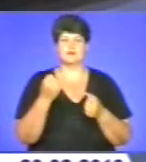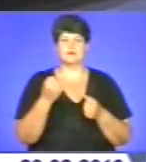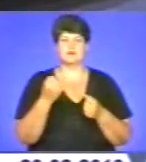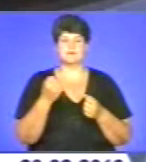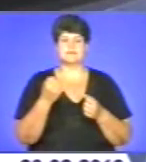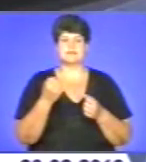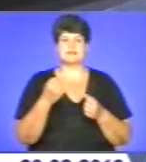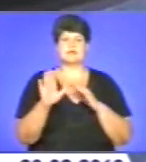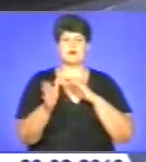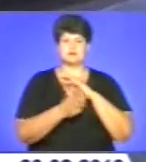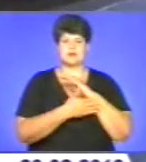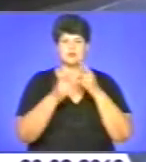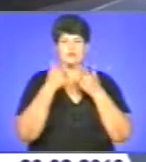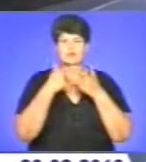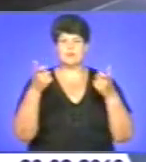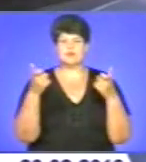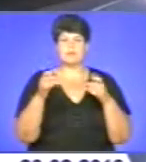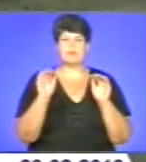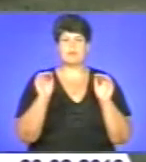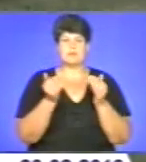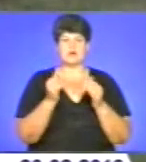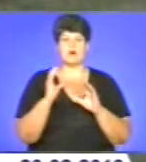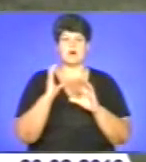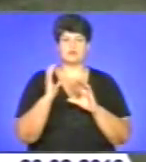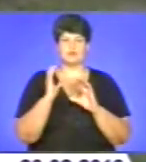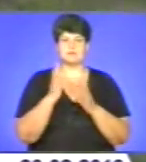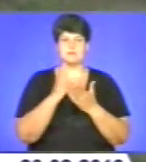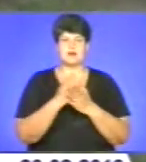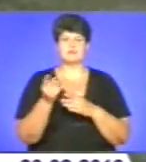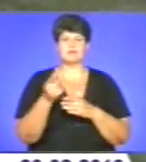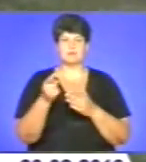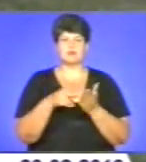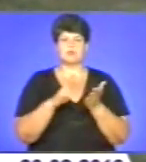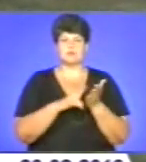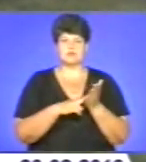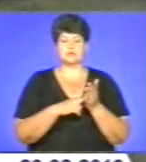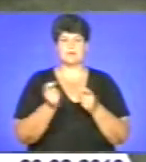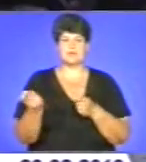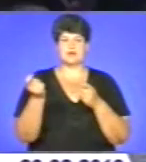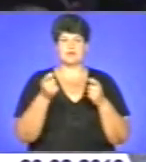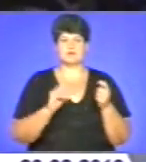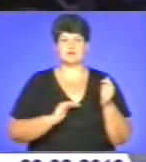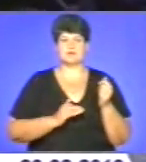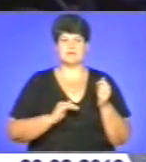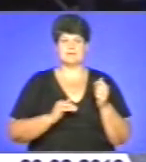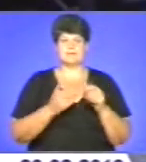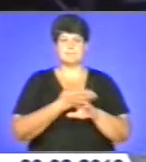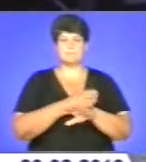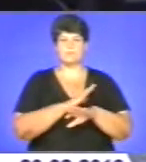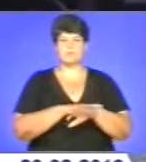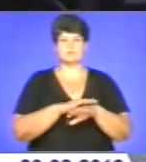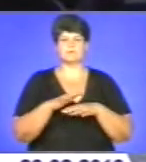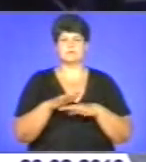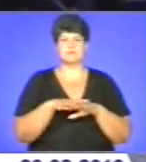За останньою інформацією, мікроавтобус мав тернопільську прописку і перевозив підприємців з так званого польського ринку у